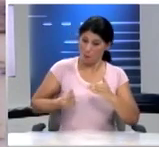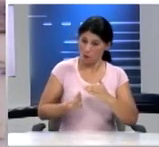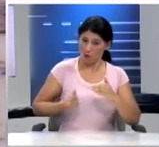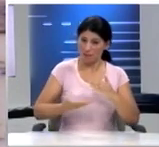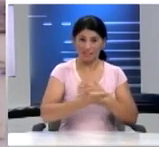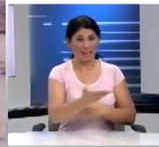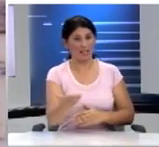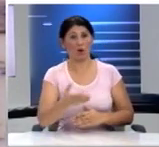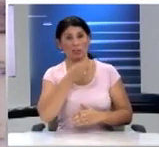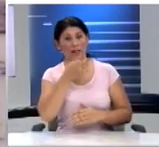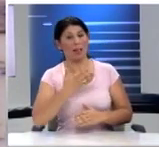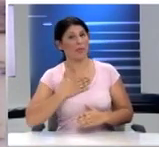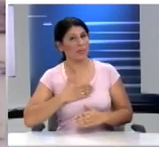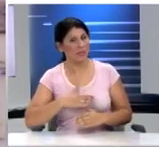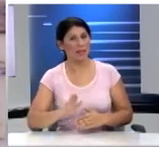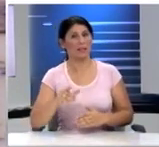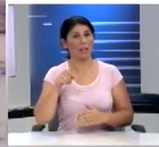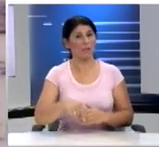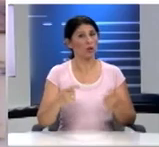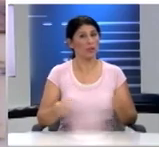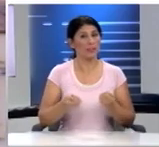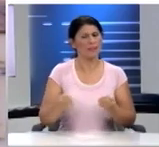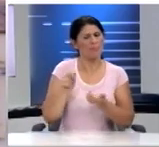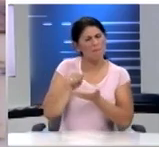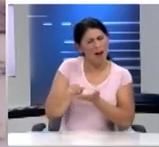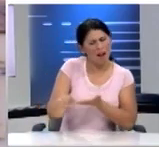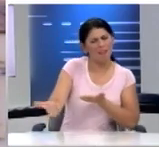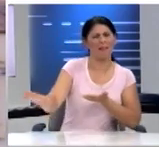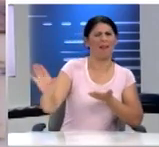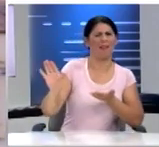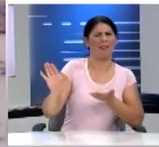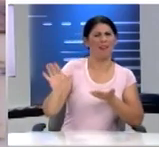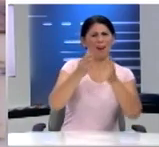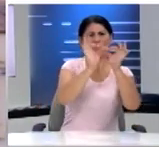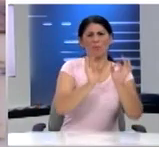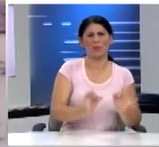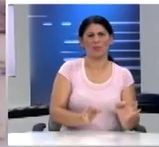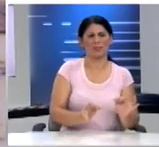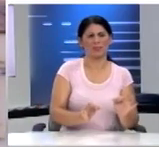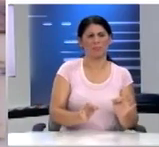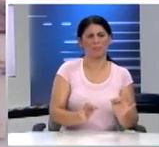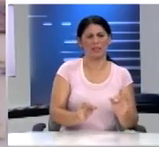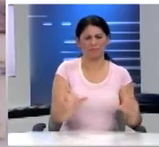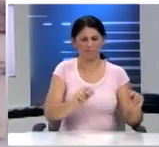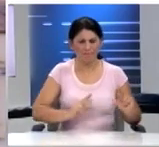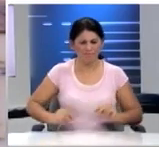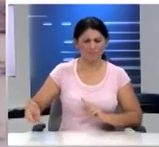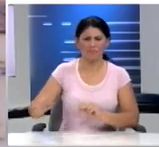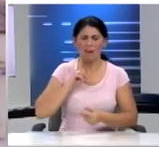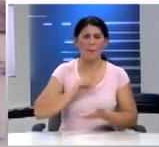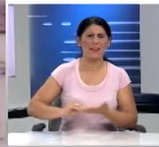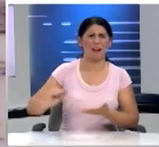όταν λέτε ότι θέλετε αυτό να γίνει μακριά από πρότυπα μαζικότητας και